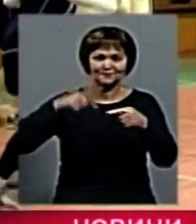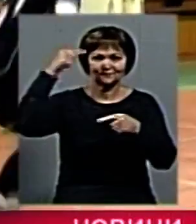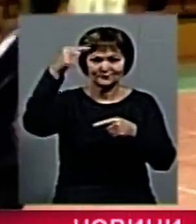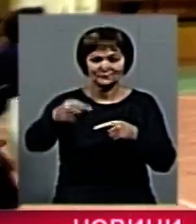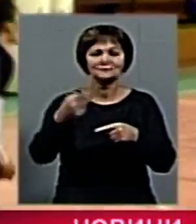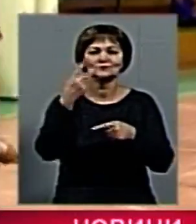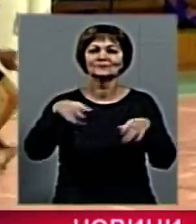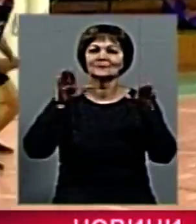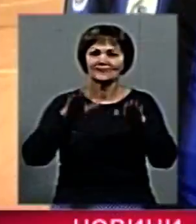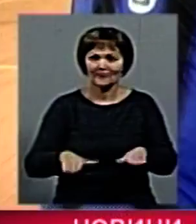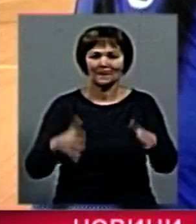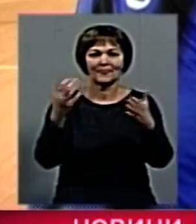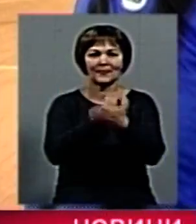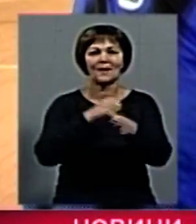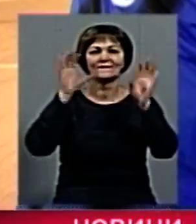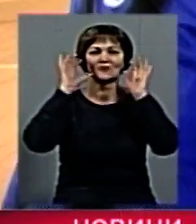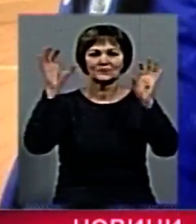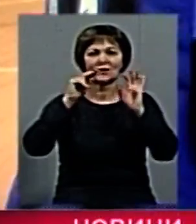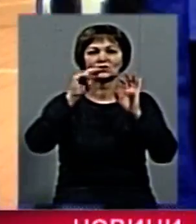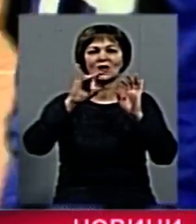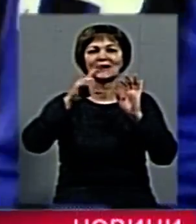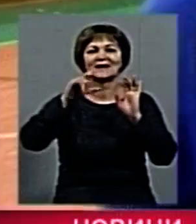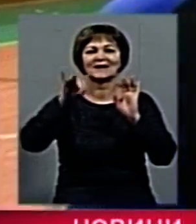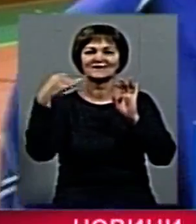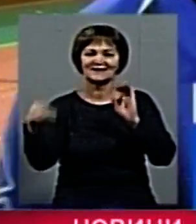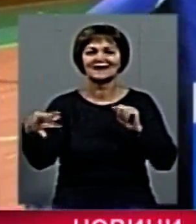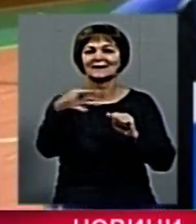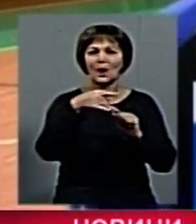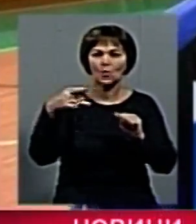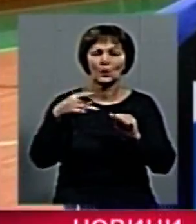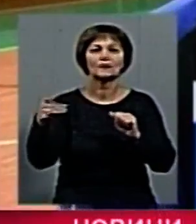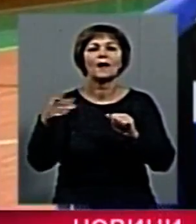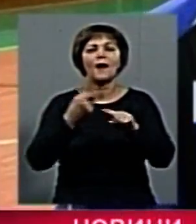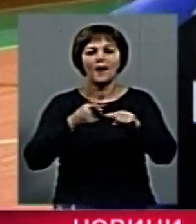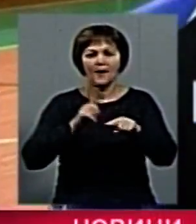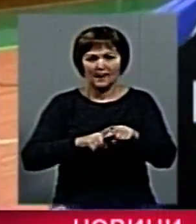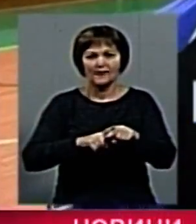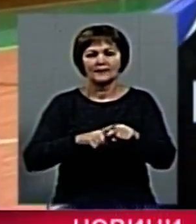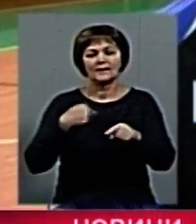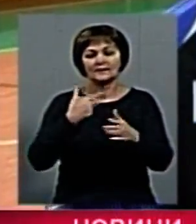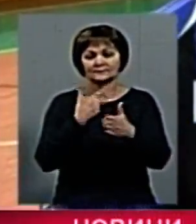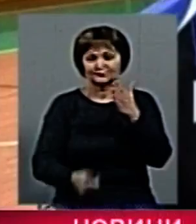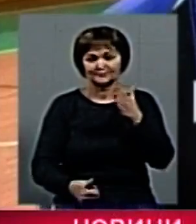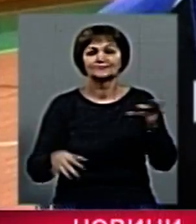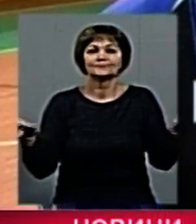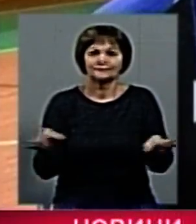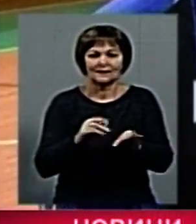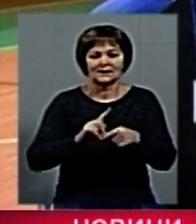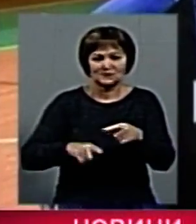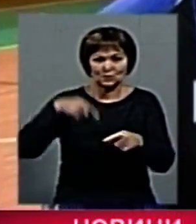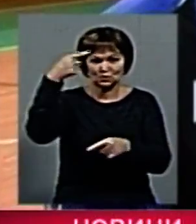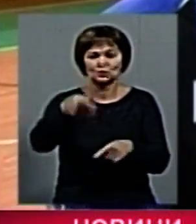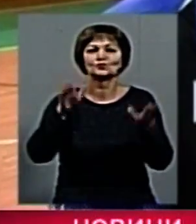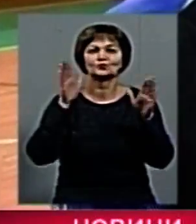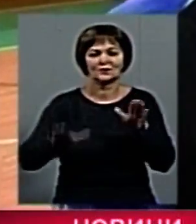Срібні нагороди отримали волейболісти Черняківського району. Пораження нас зроблять сильніше. Проіграли наступний рік,